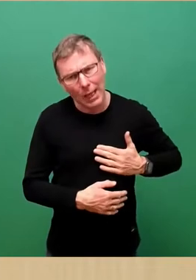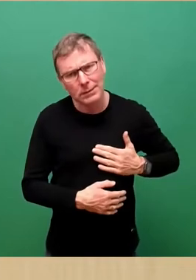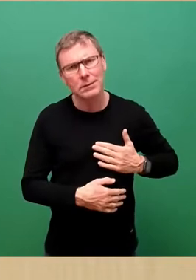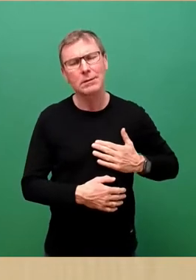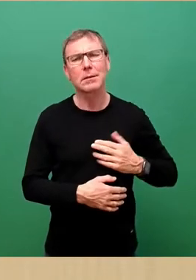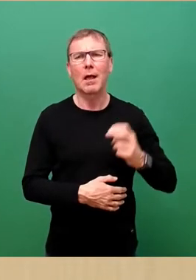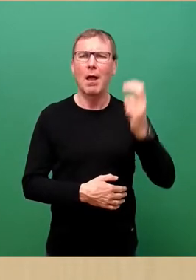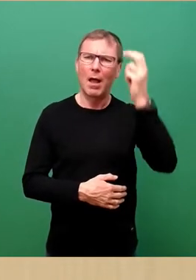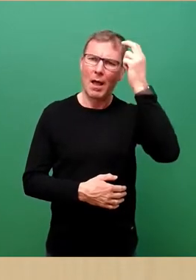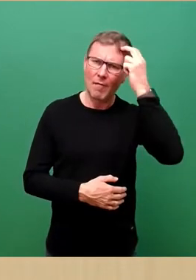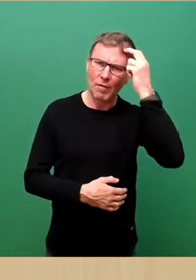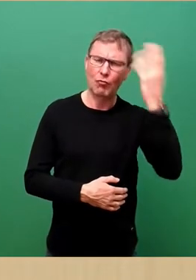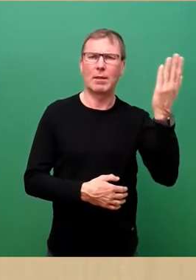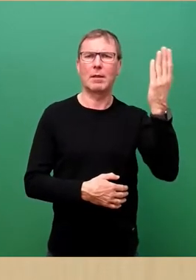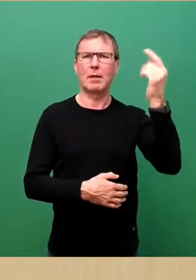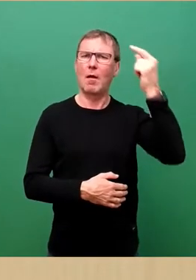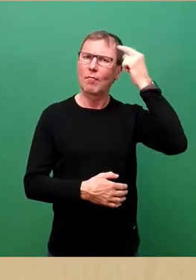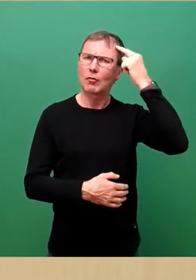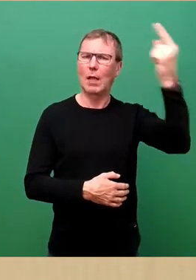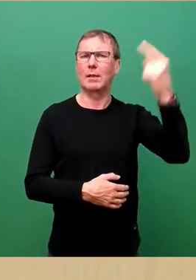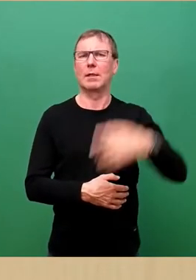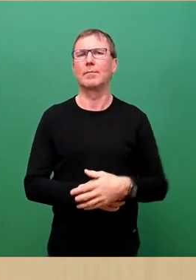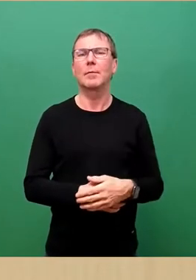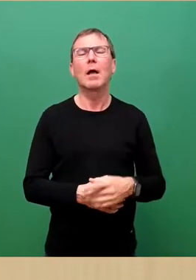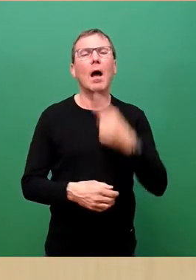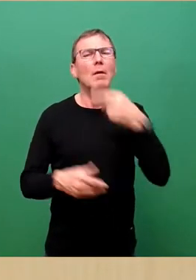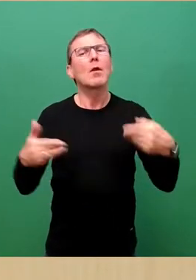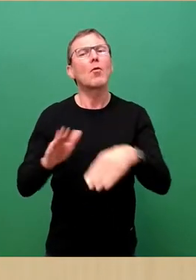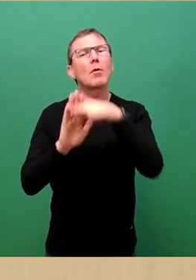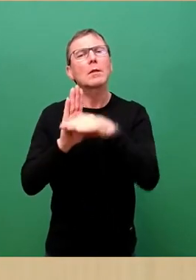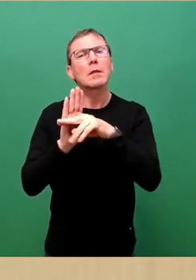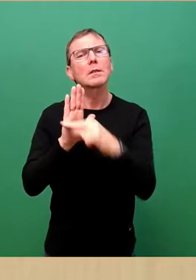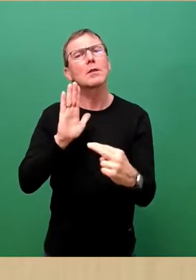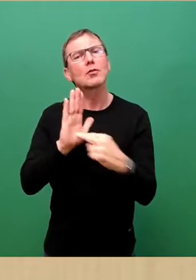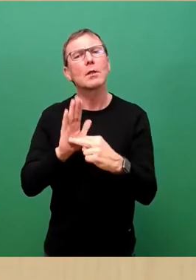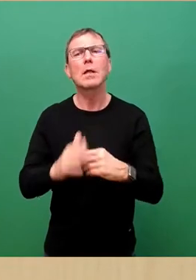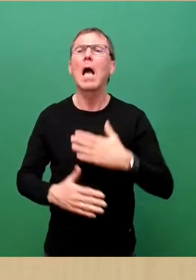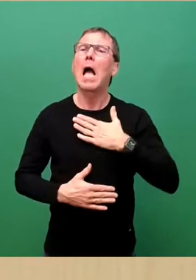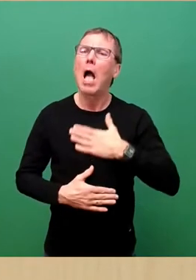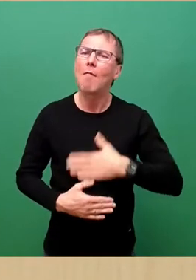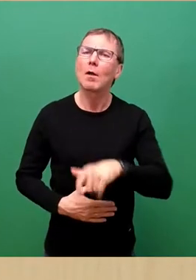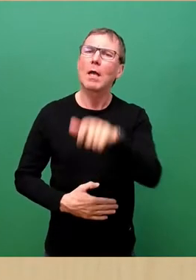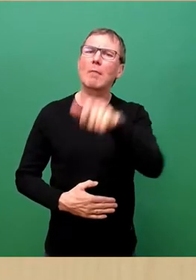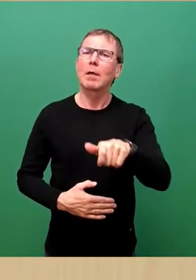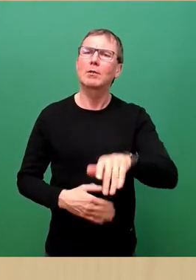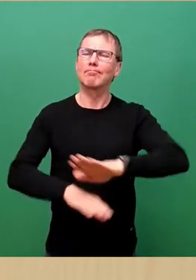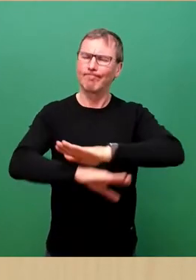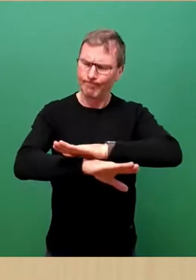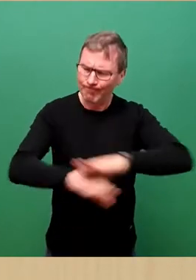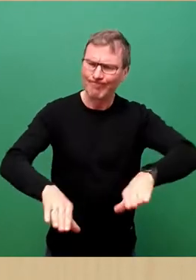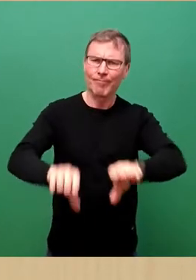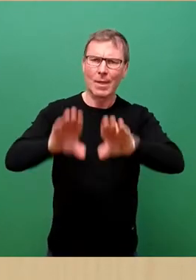Verstand. Wenn es im Grundgesetz heißt, die Würde des Menschen ist unantastbar,